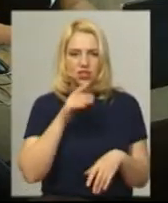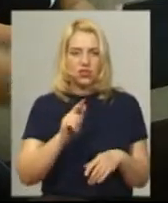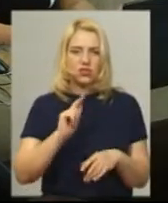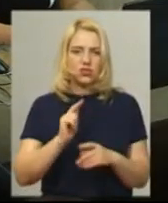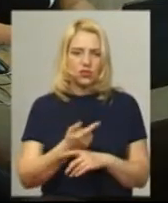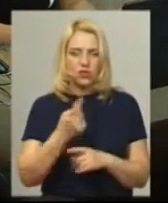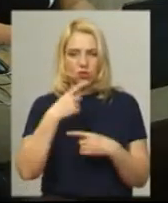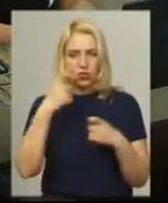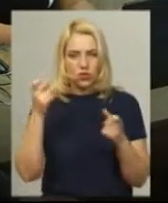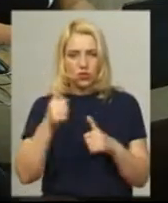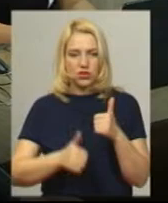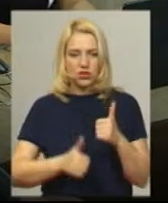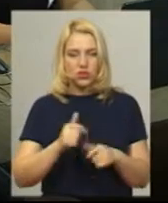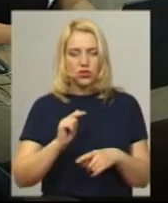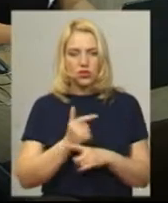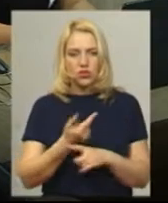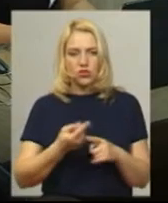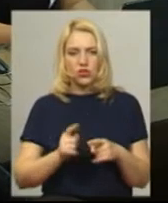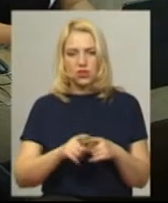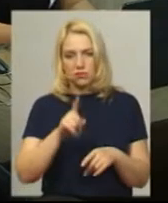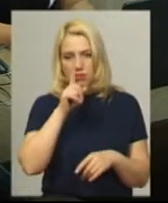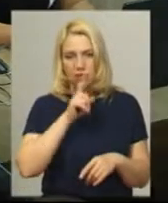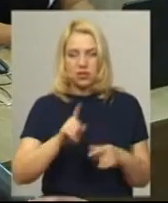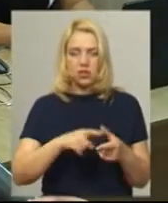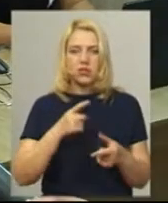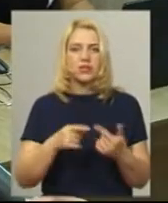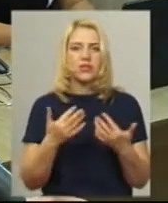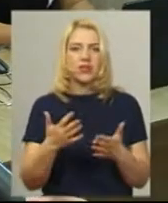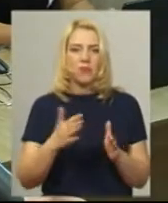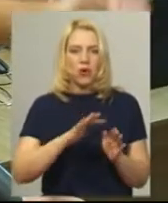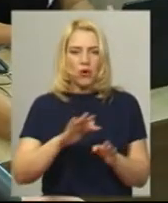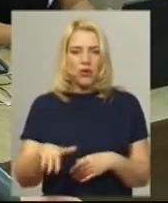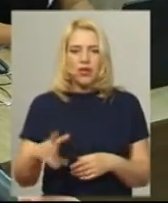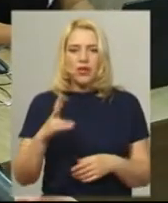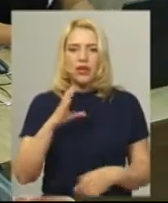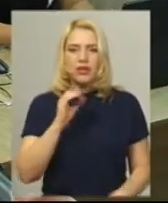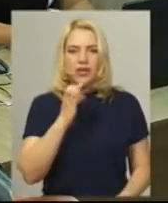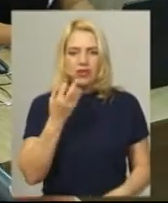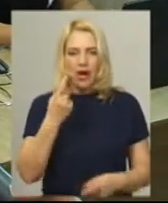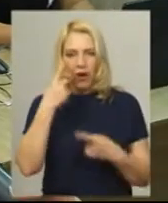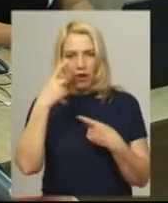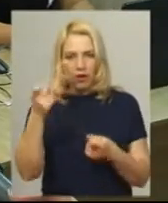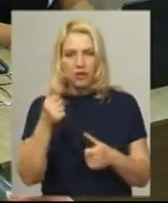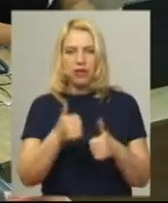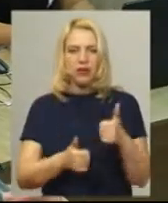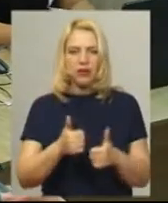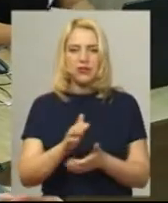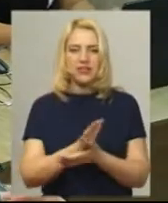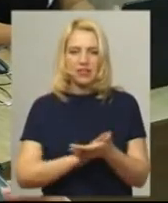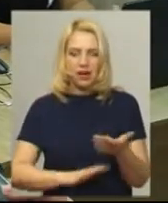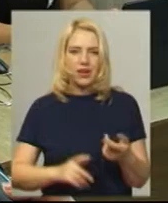оголошується конкурс, це знову місяць, скільки проходить. На сесії оголошується конкурс, далі